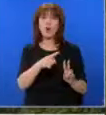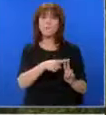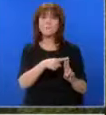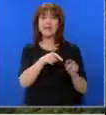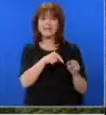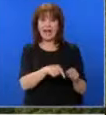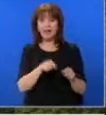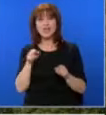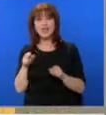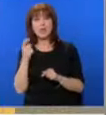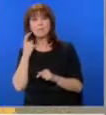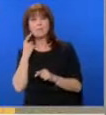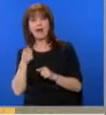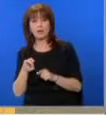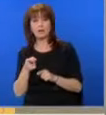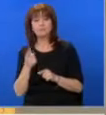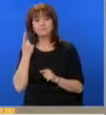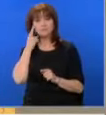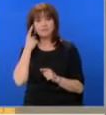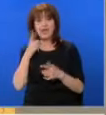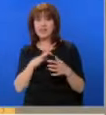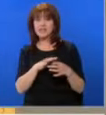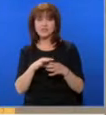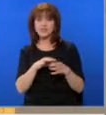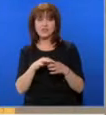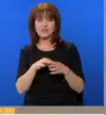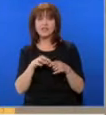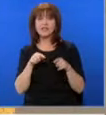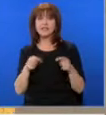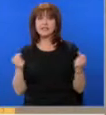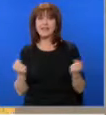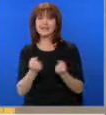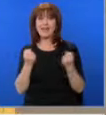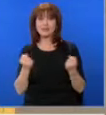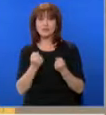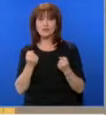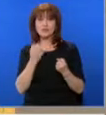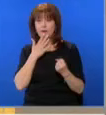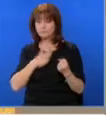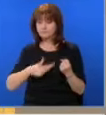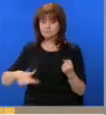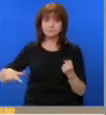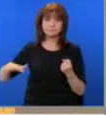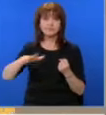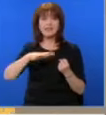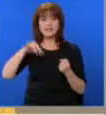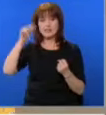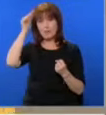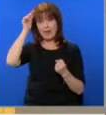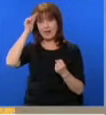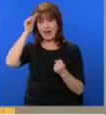Предполагаме, че акциято, която се преведе, свързана с тази, която протече на територията на голяма част от държавата.